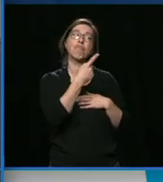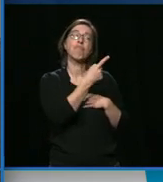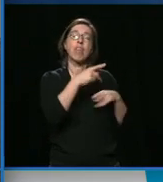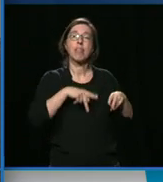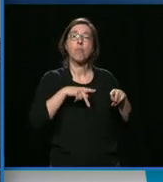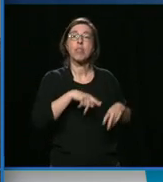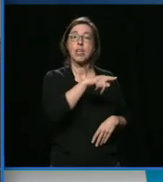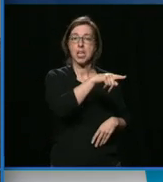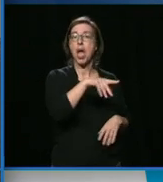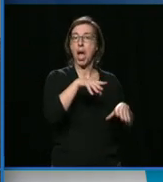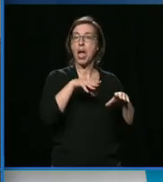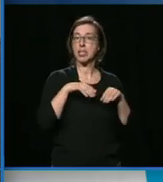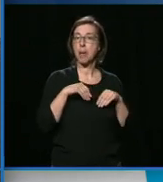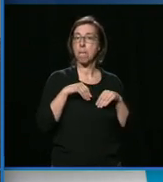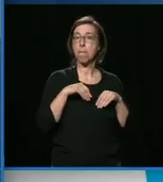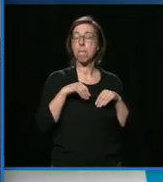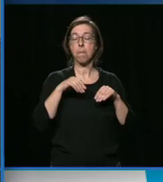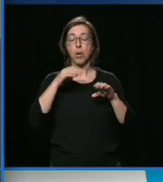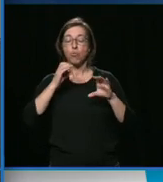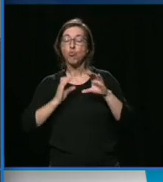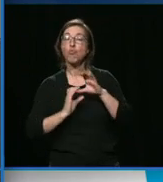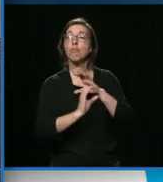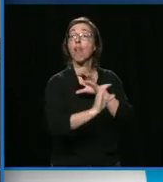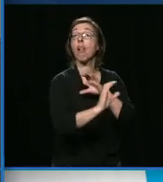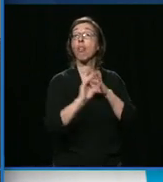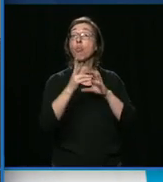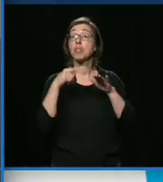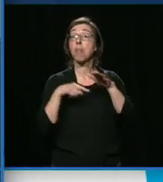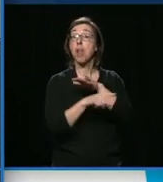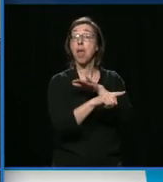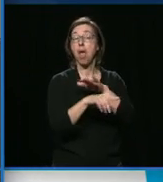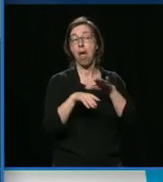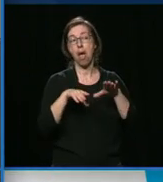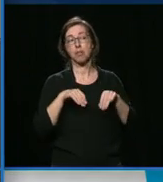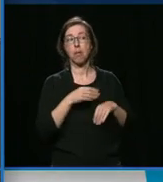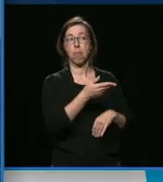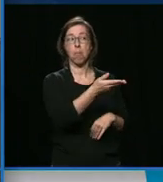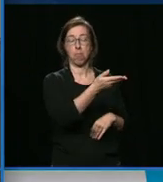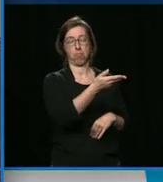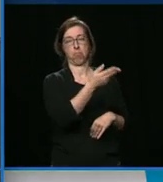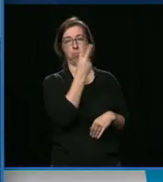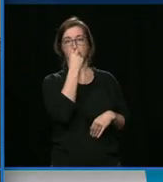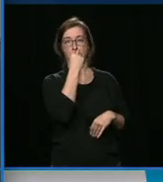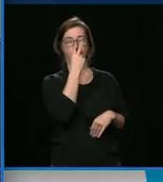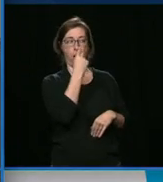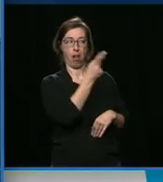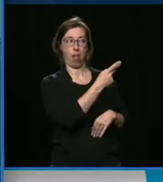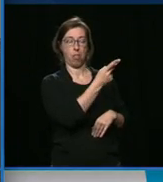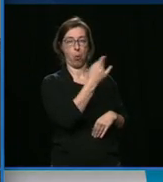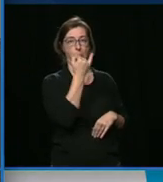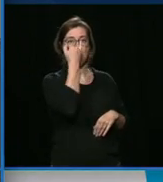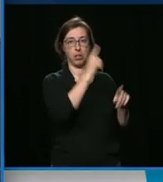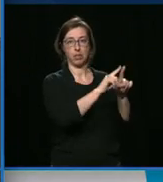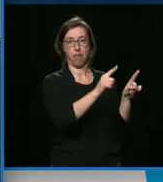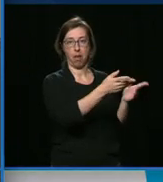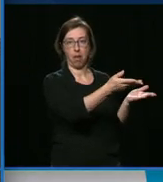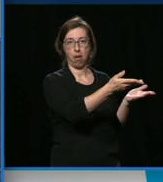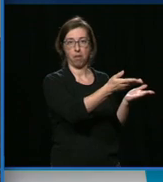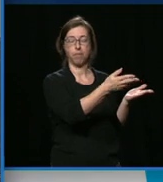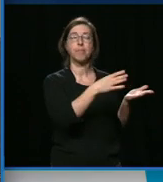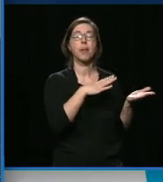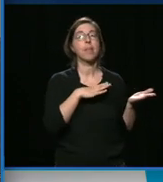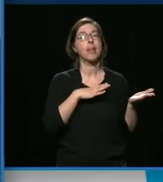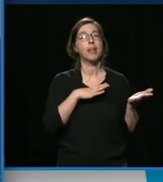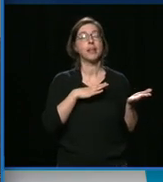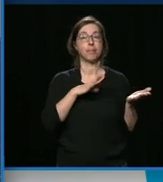le chef n'est pas d'accord avec sa députée. Mais M. le Président, je pense qu'il y